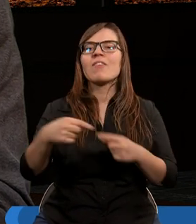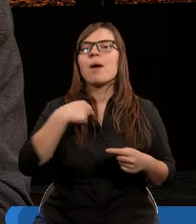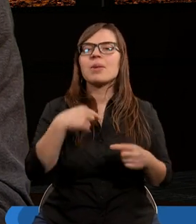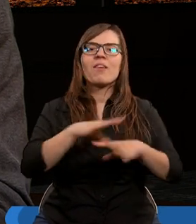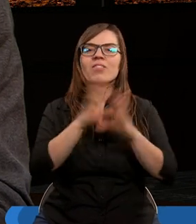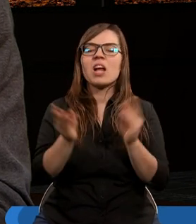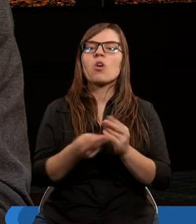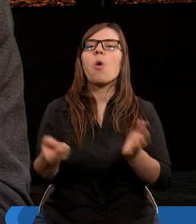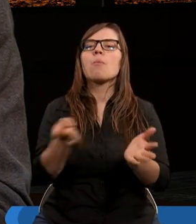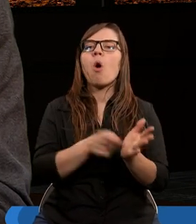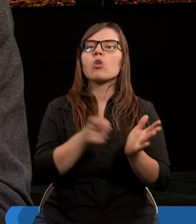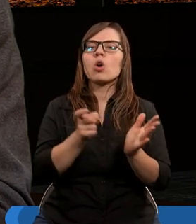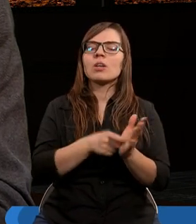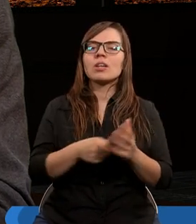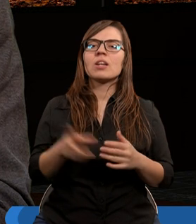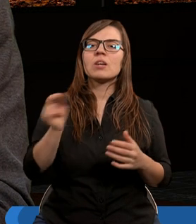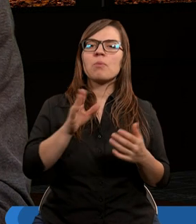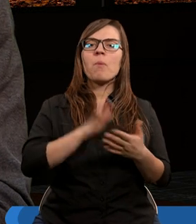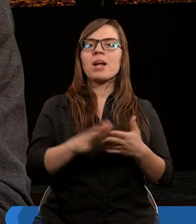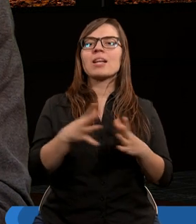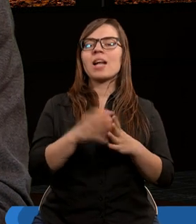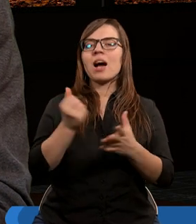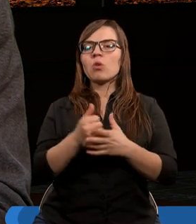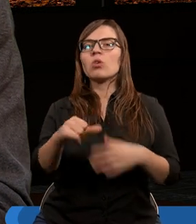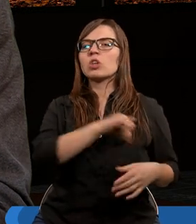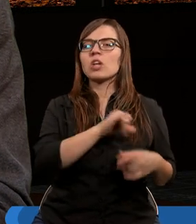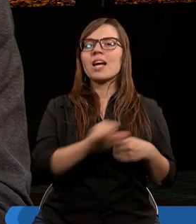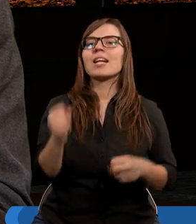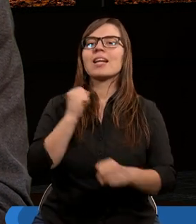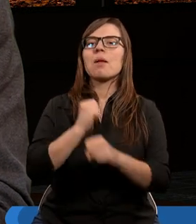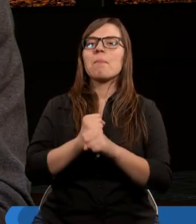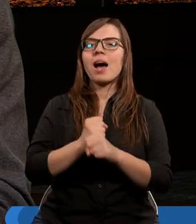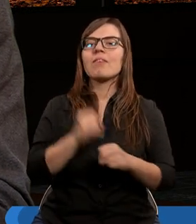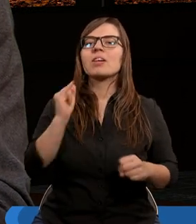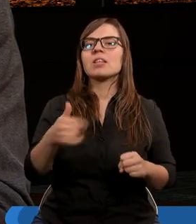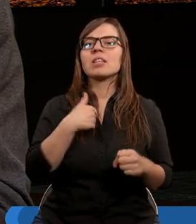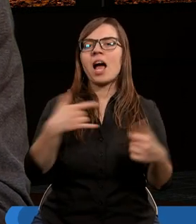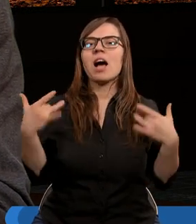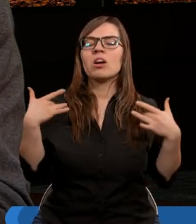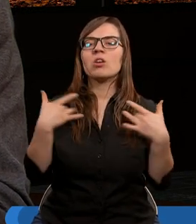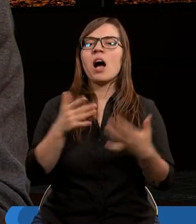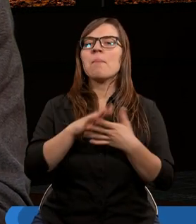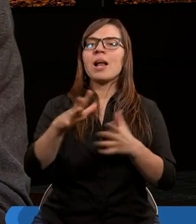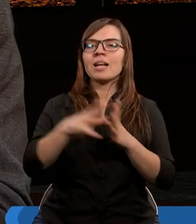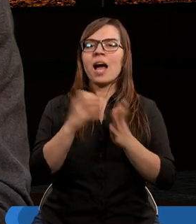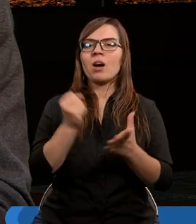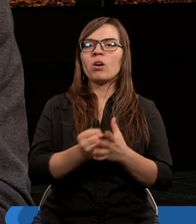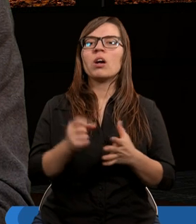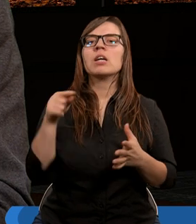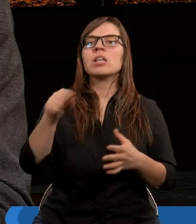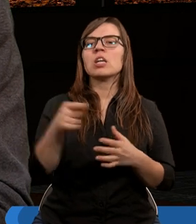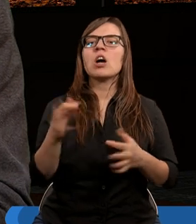we mnie wszelką porządliwość, bo bez zakonu grzech jest martwy. I ja żyłem niegdyś bez zakonu,